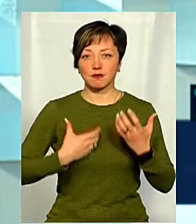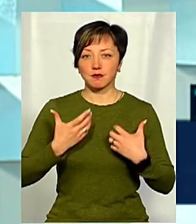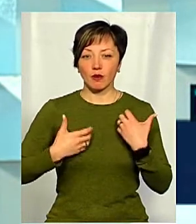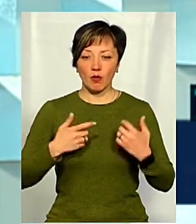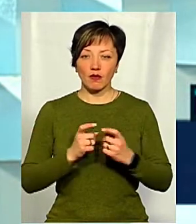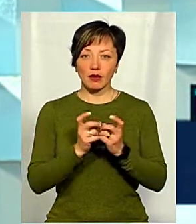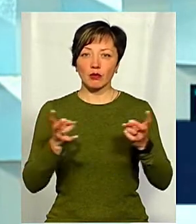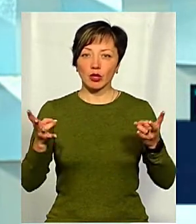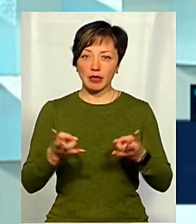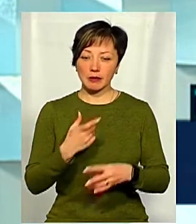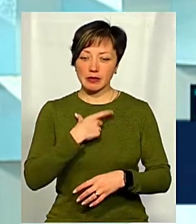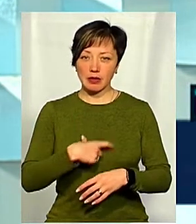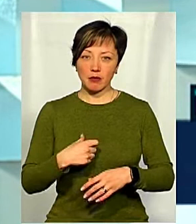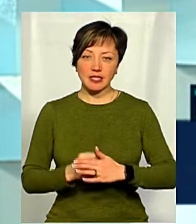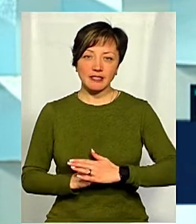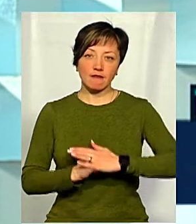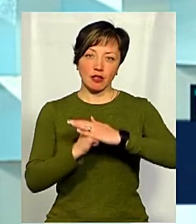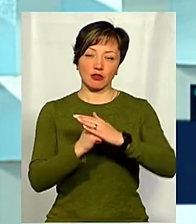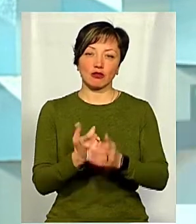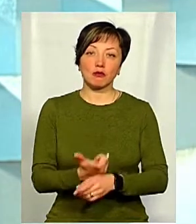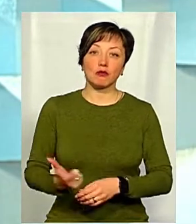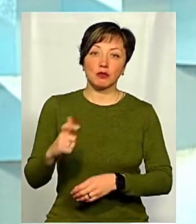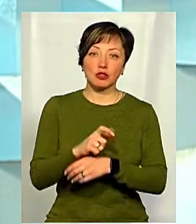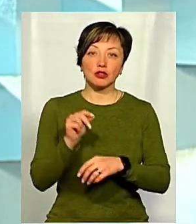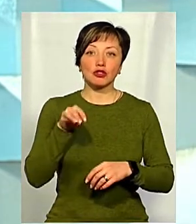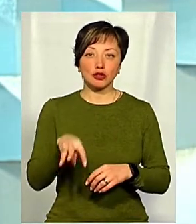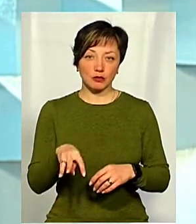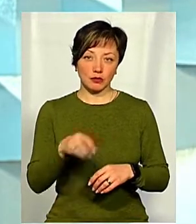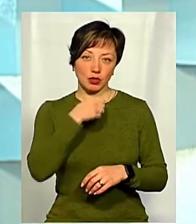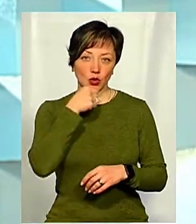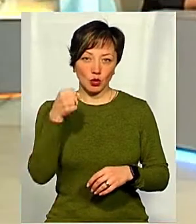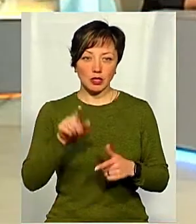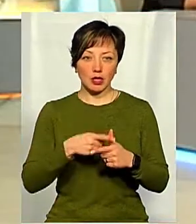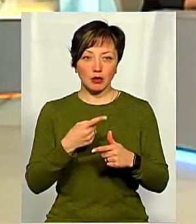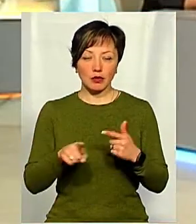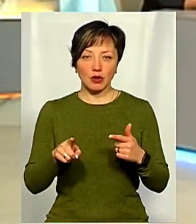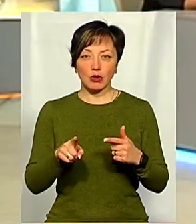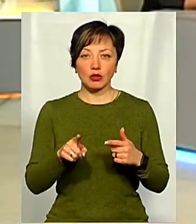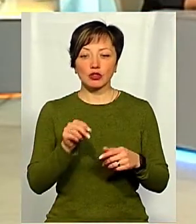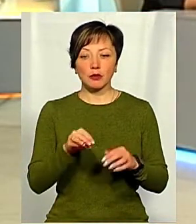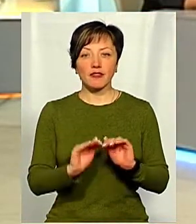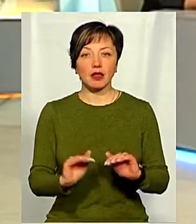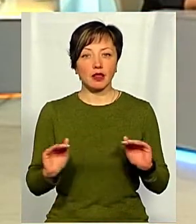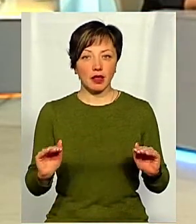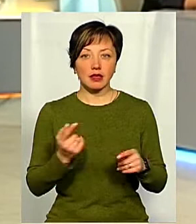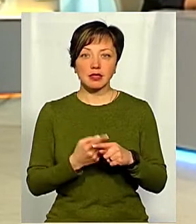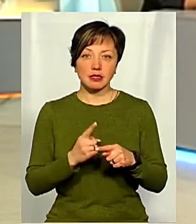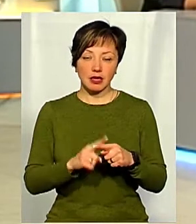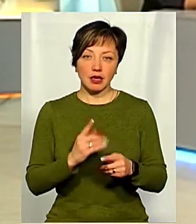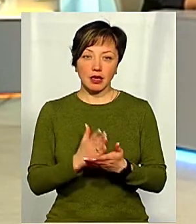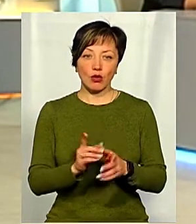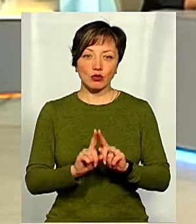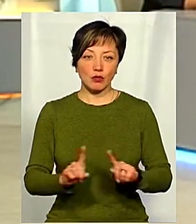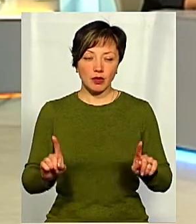потребу в самоствердженні. Вона є більшою, ніж в дорослих або ніж в дітей. Тобто, це є